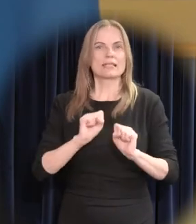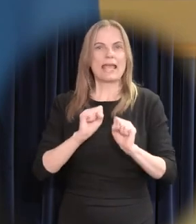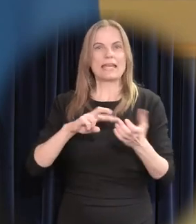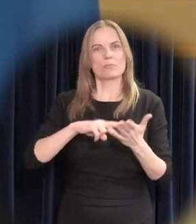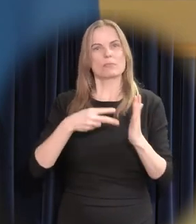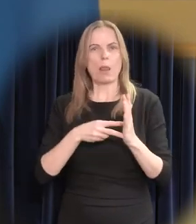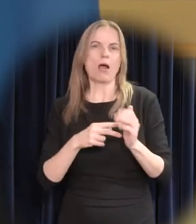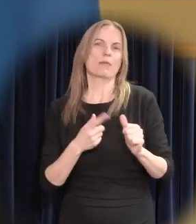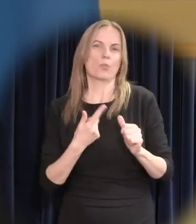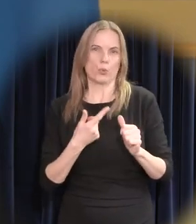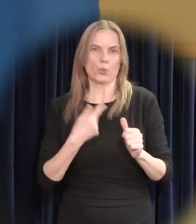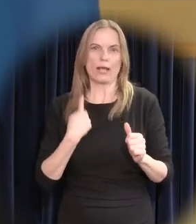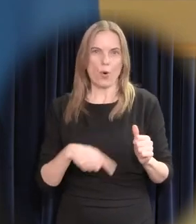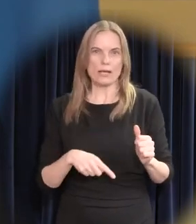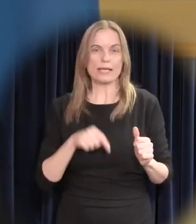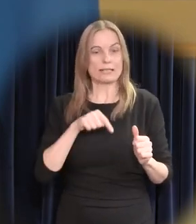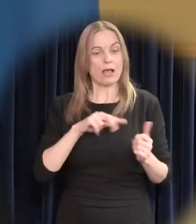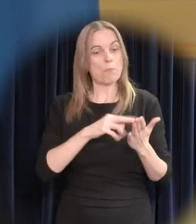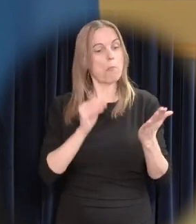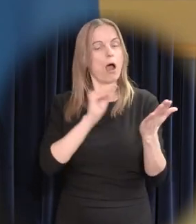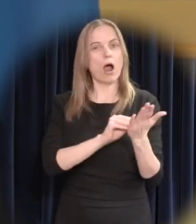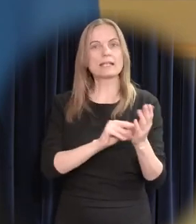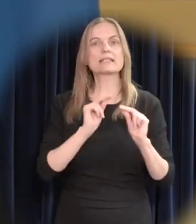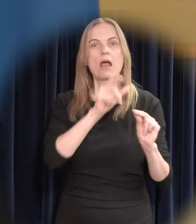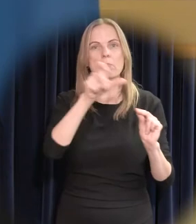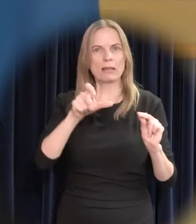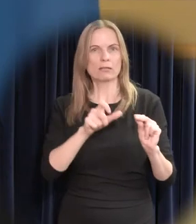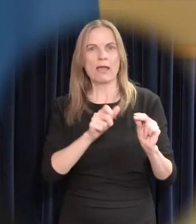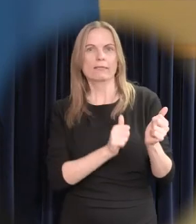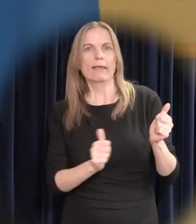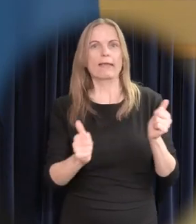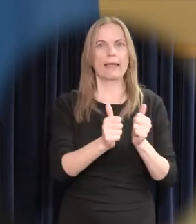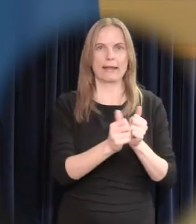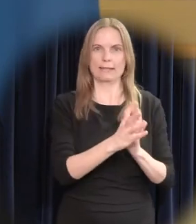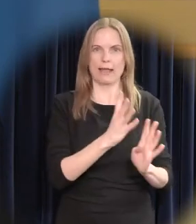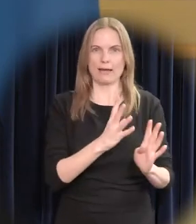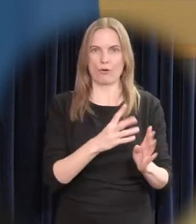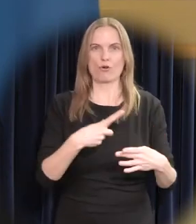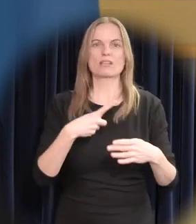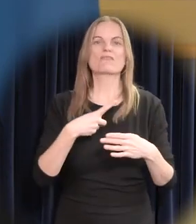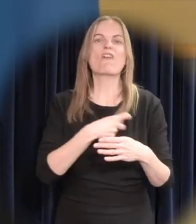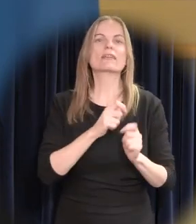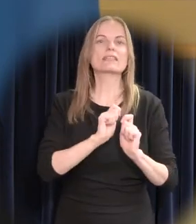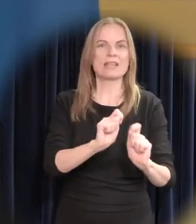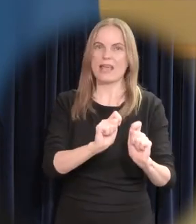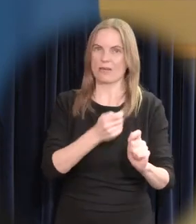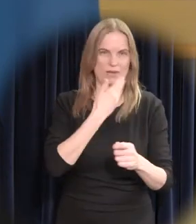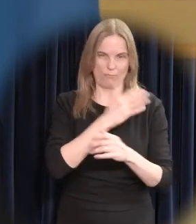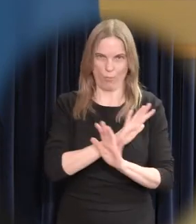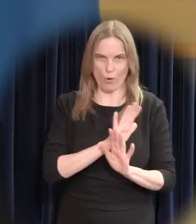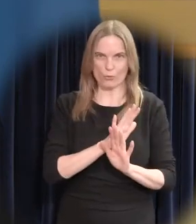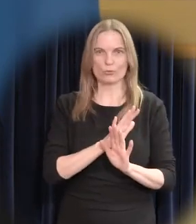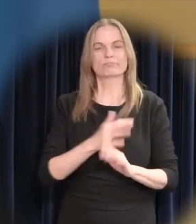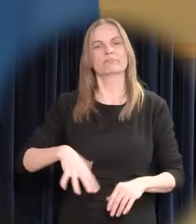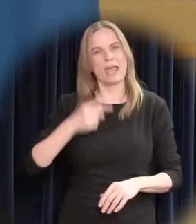näinud varasem vaktsineerimisplaan, et te õpetate esmajärjekorras vaktsineerimist. Me pidasime seda vajalikuks. On ilmselt